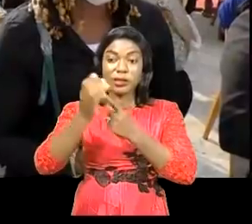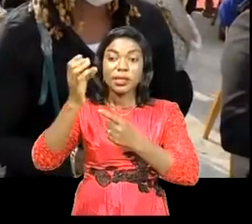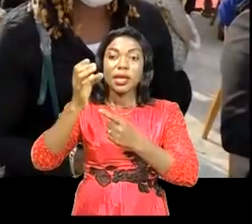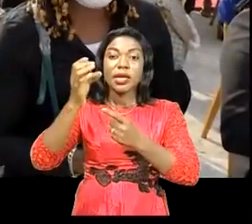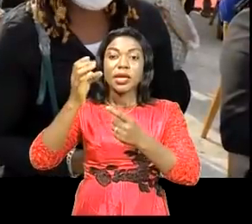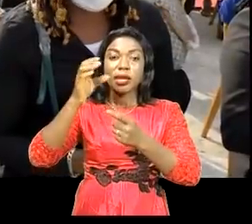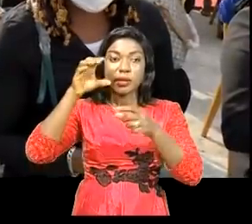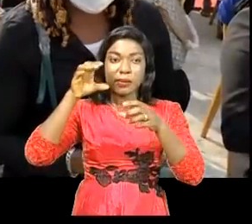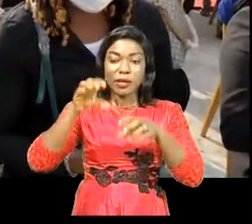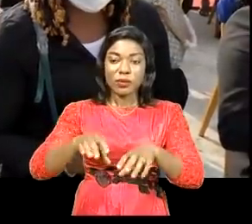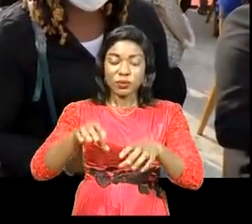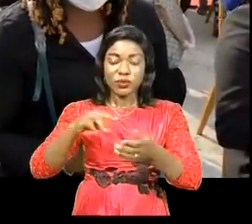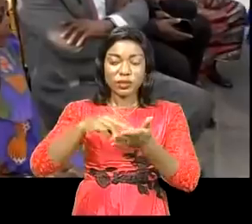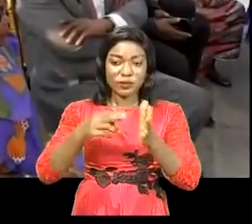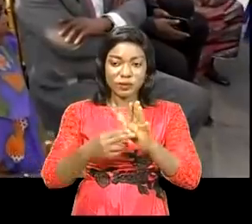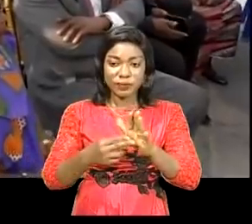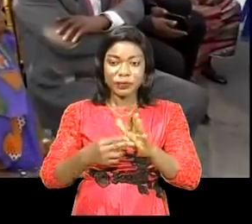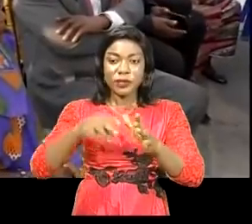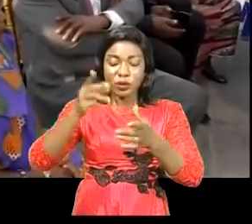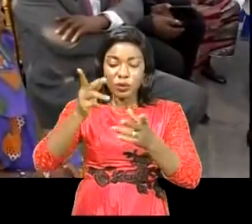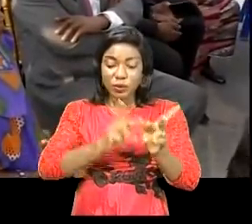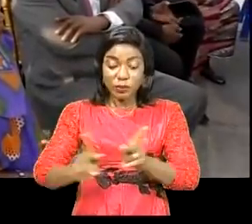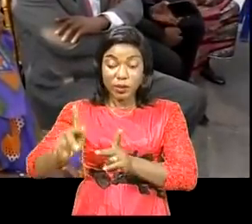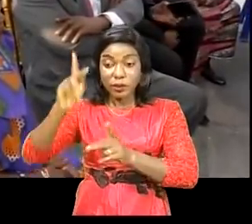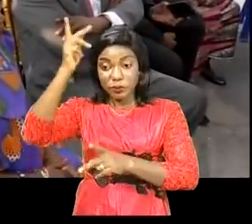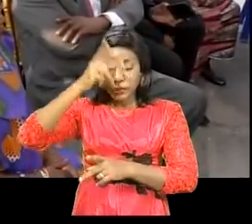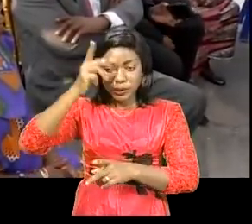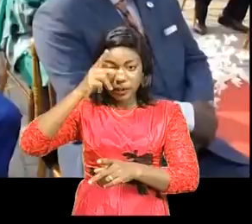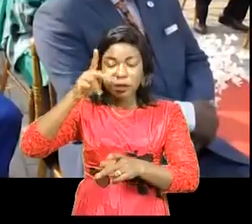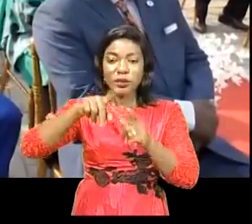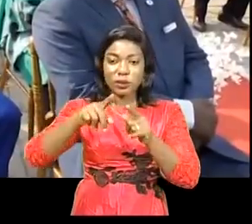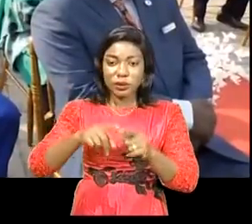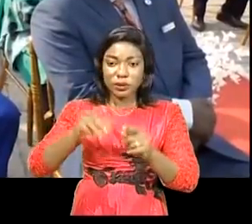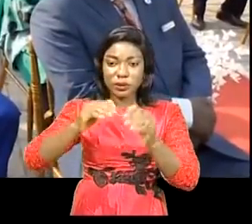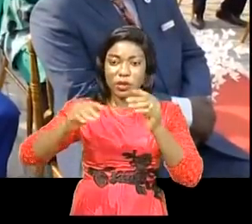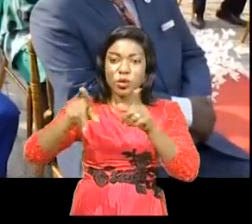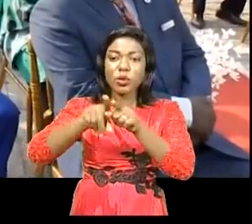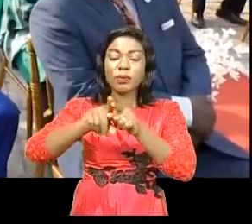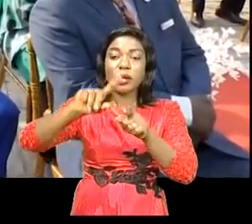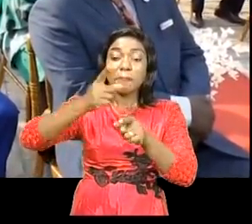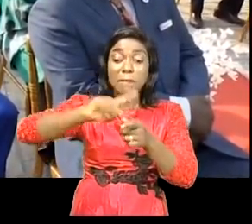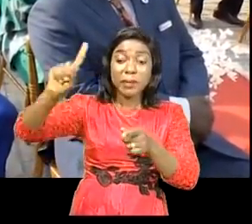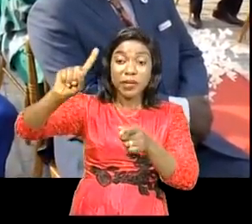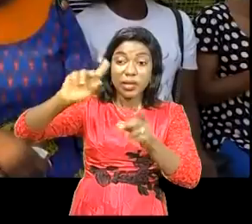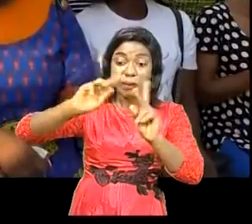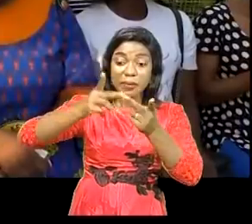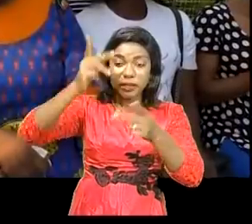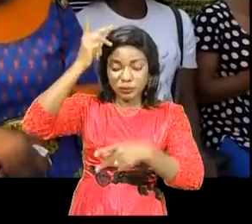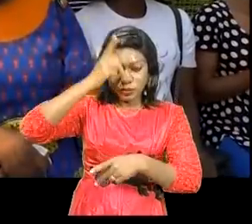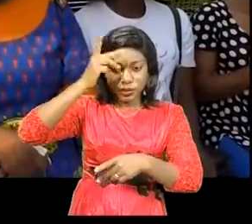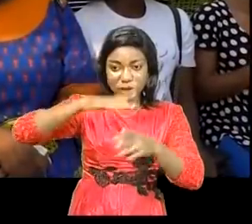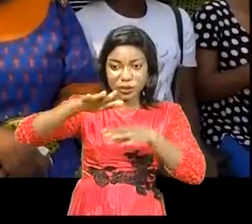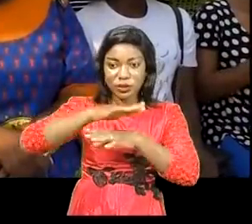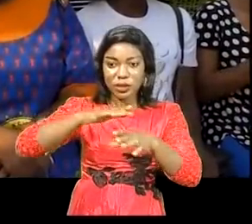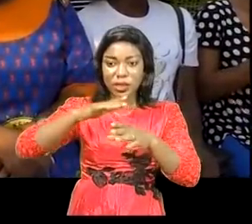l'anthropologie né Congo au plan politique à Bako se positionne comme un des tous premiers partis politiques sur la